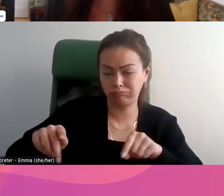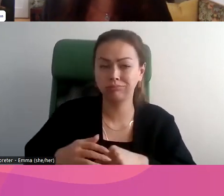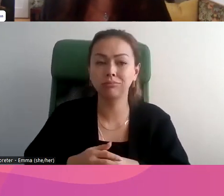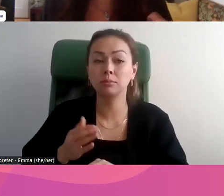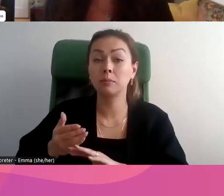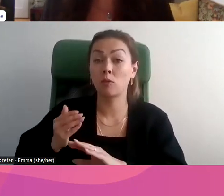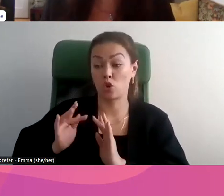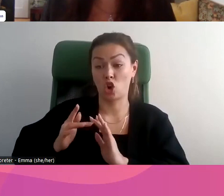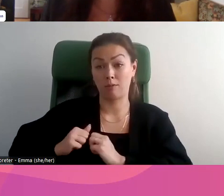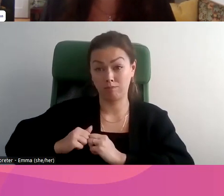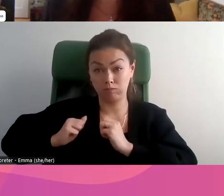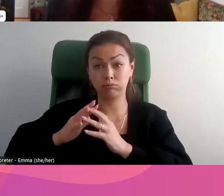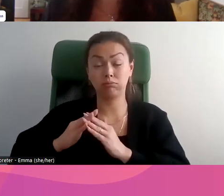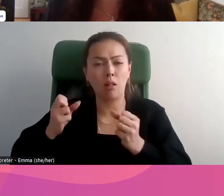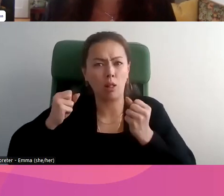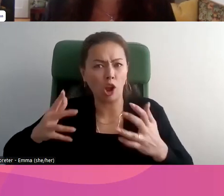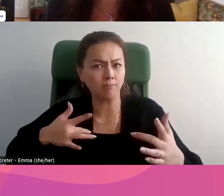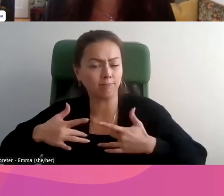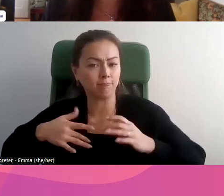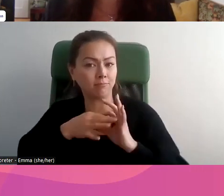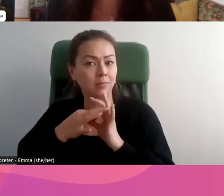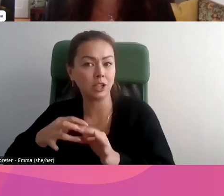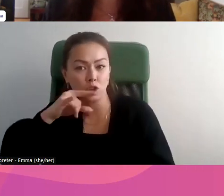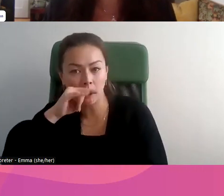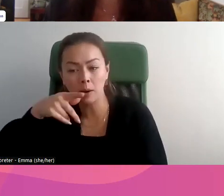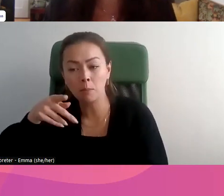Par exemple, il une loi sur la pornographie juvénile.